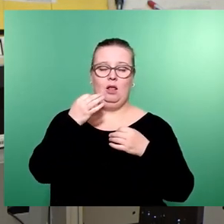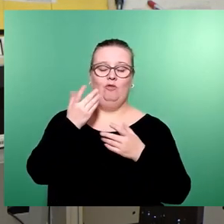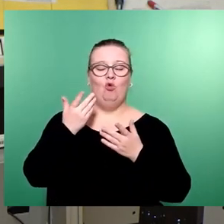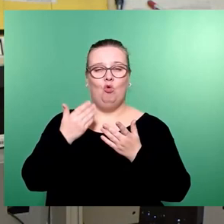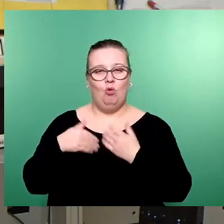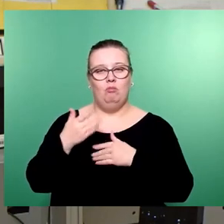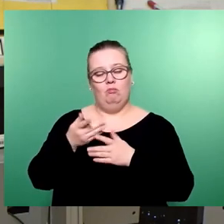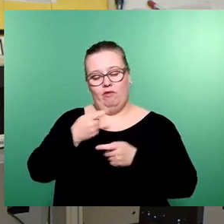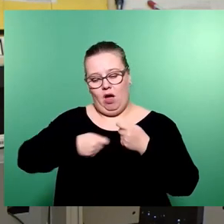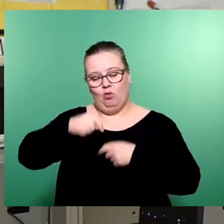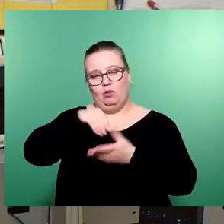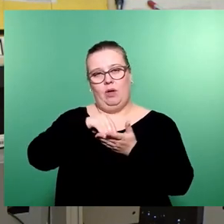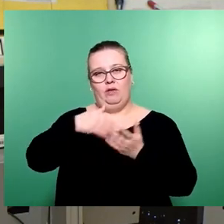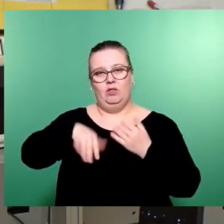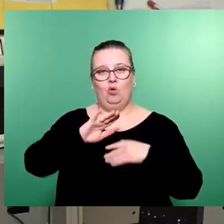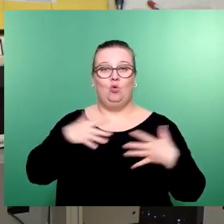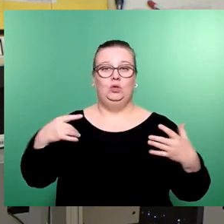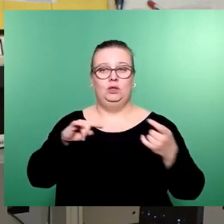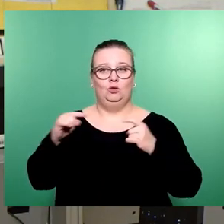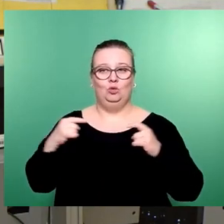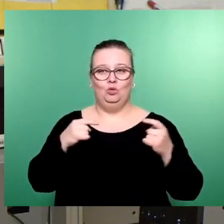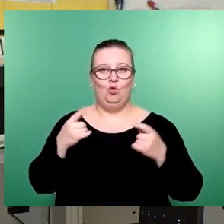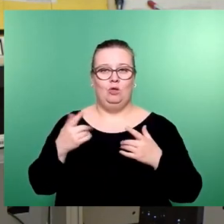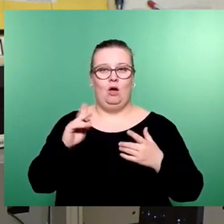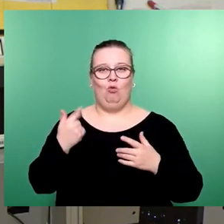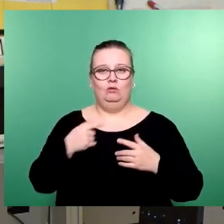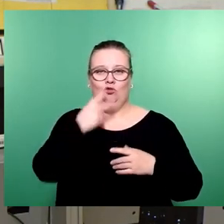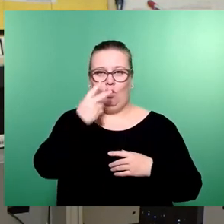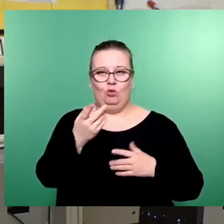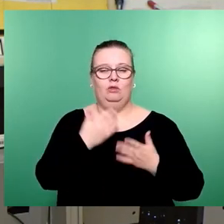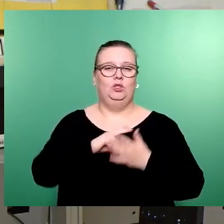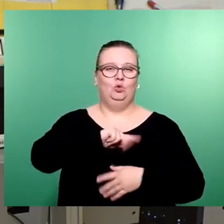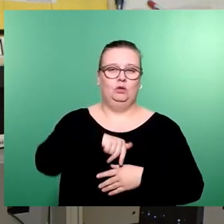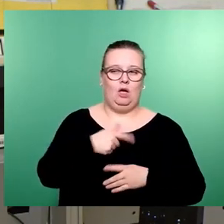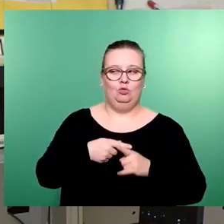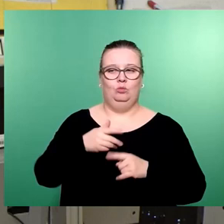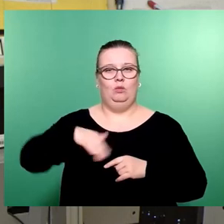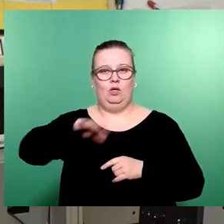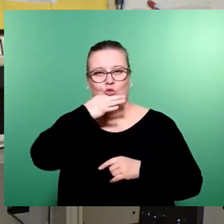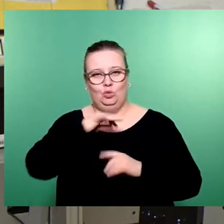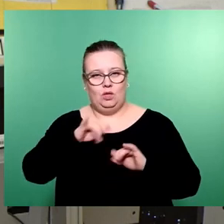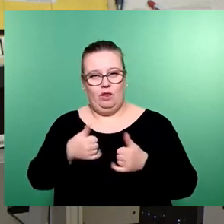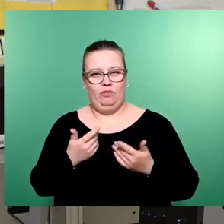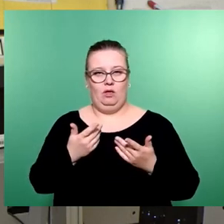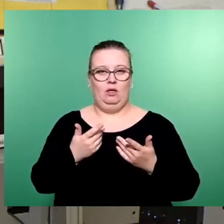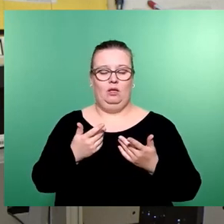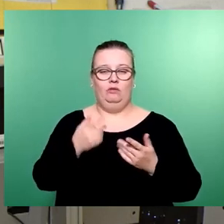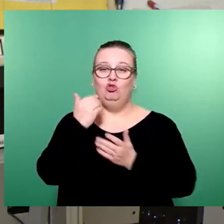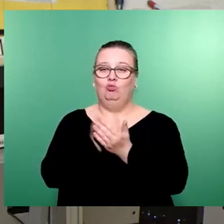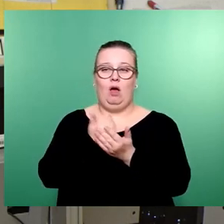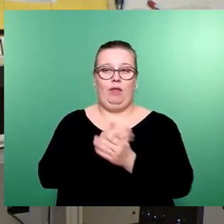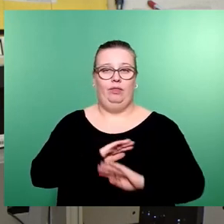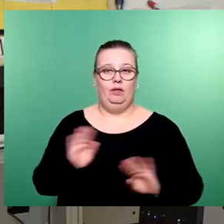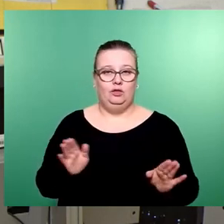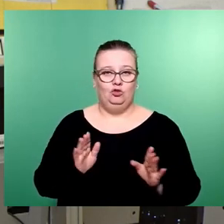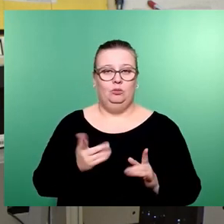Verhandlung, da gab es auch große Diskussionen, haben wir dafür gesorgt, dass im Bereich Soziales und im Bereich Jugendhilfe nicht gespart wird, dass